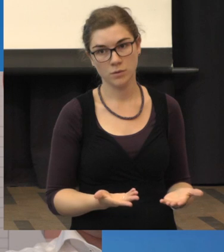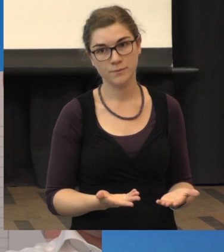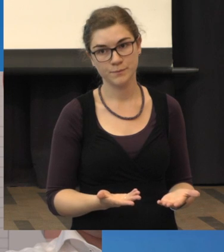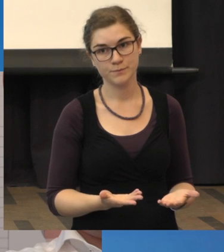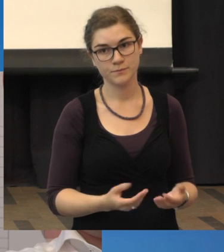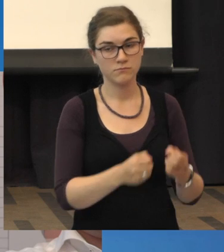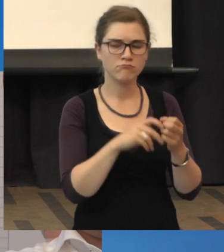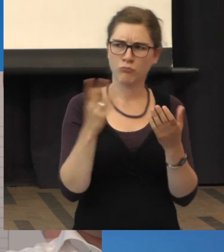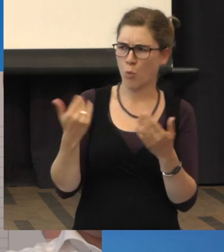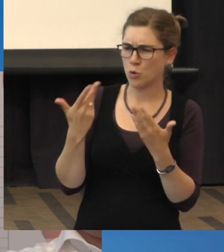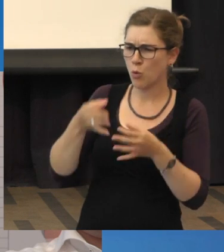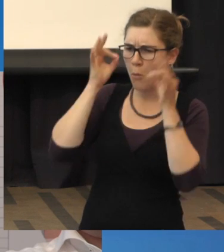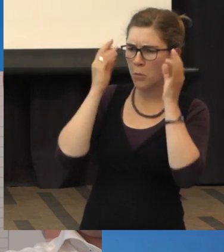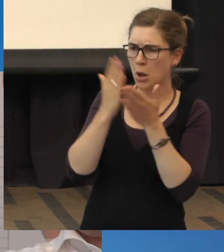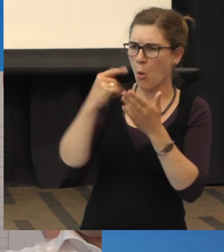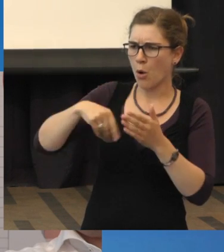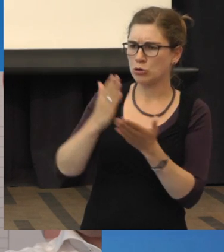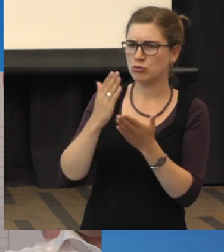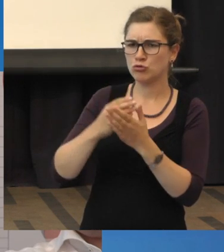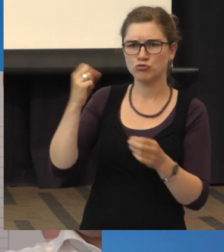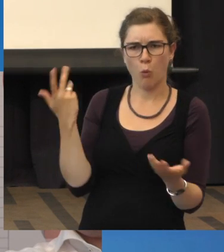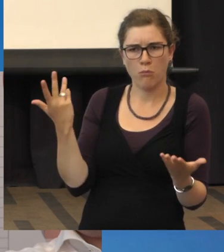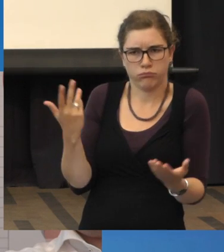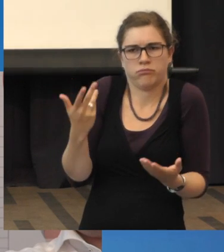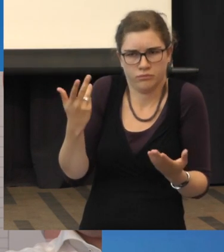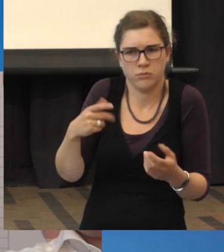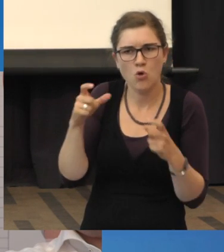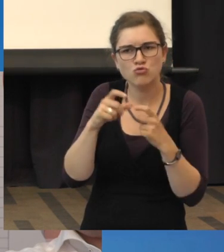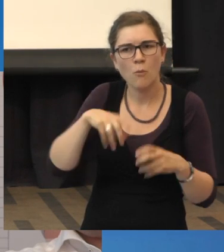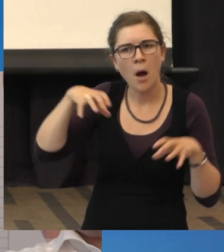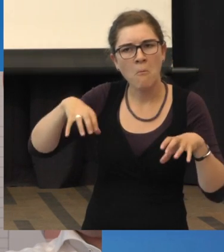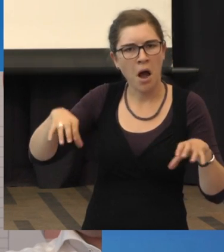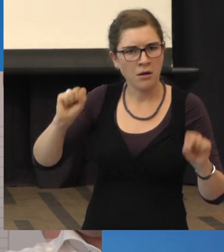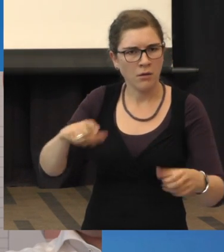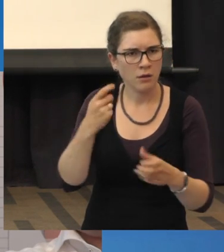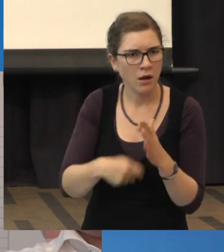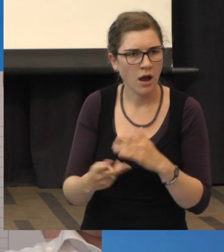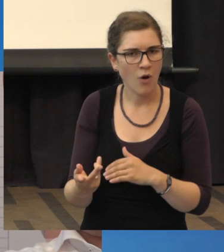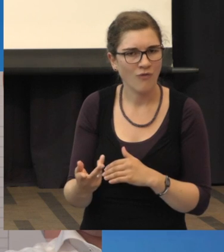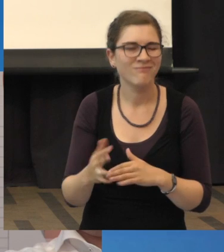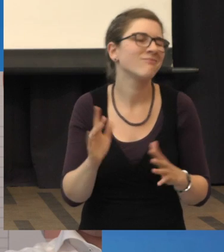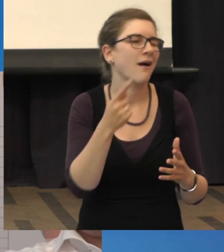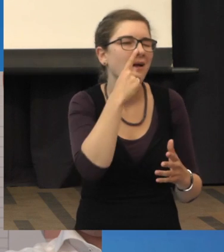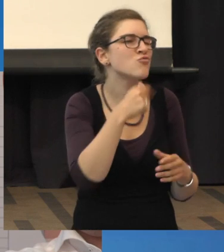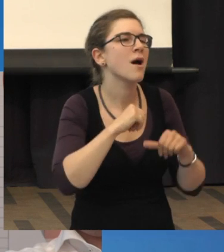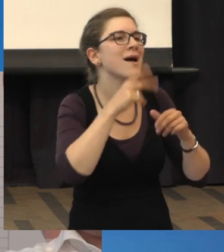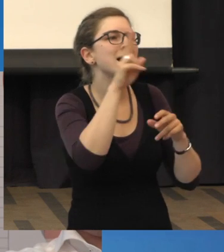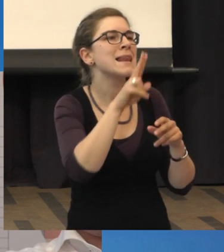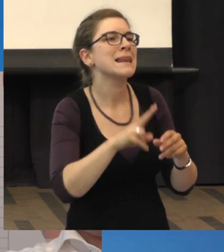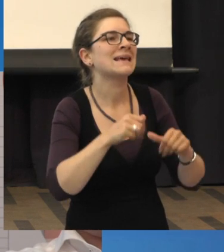im Supermarkt. Das ist richtig. Da sprechen wir allerdings von Lesehilfen und nicht unbedingt von Brillen.